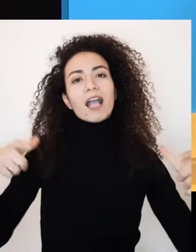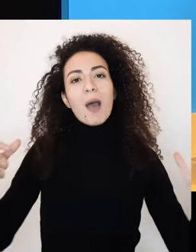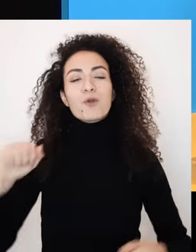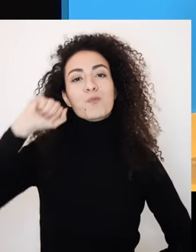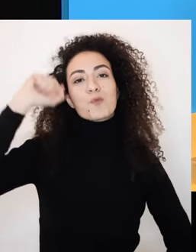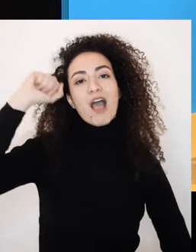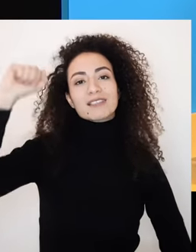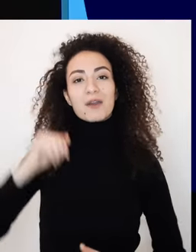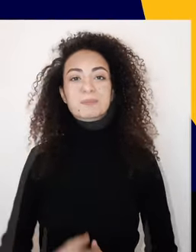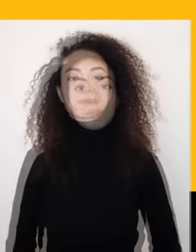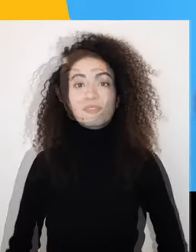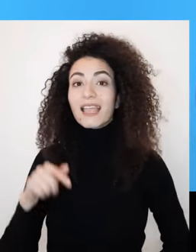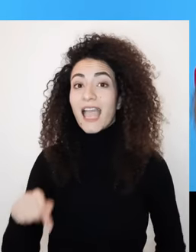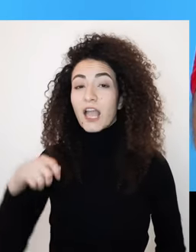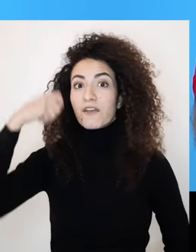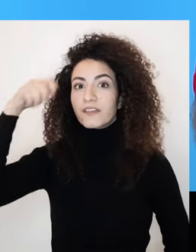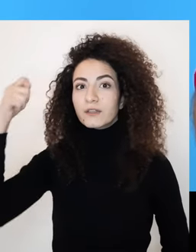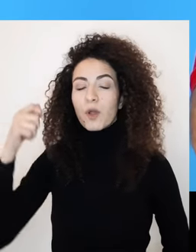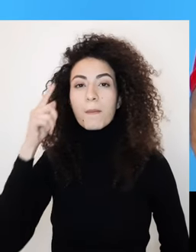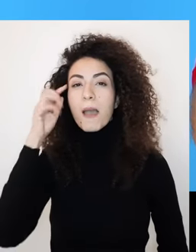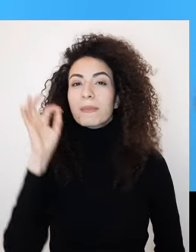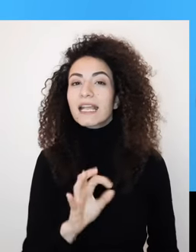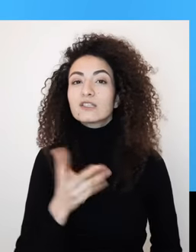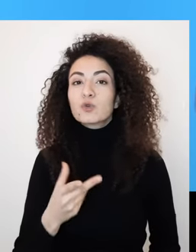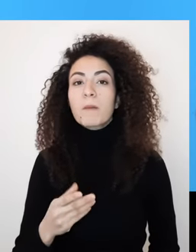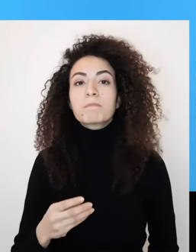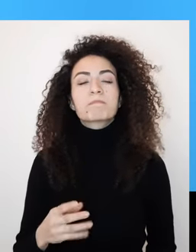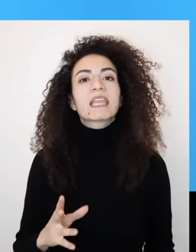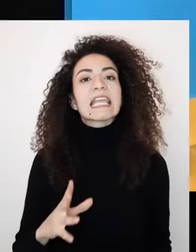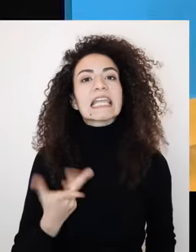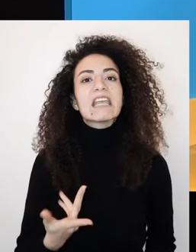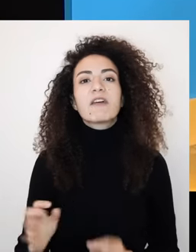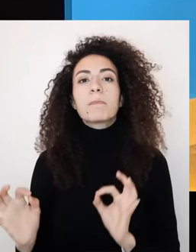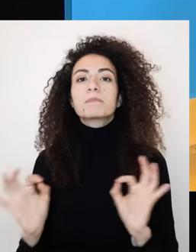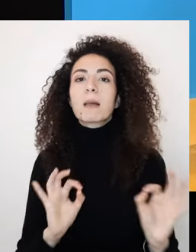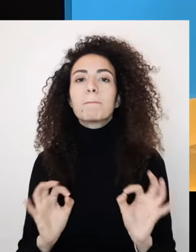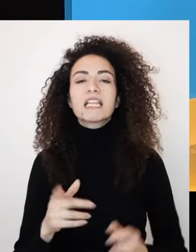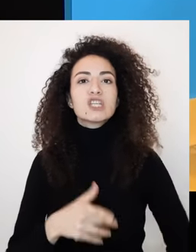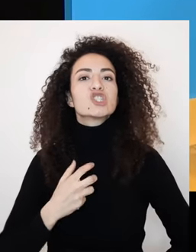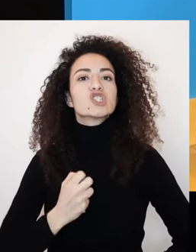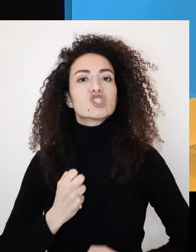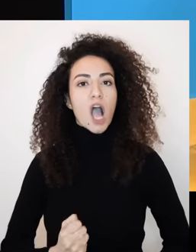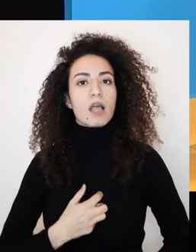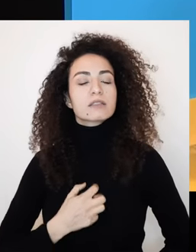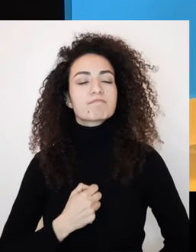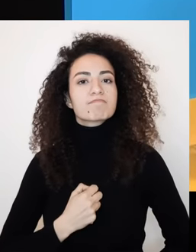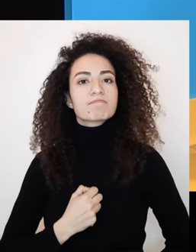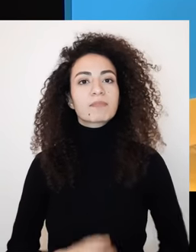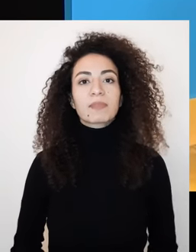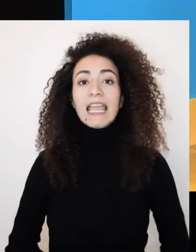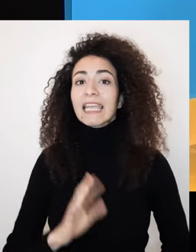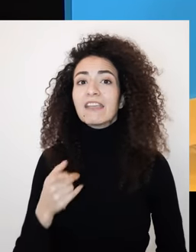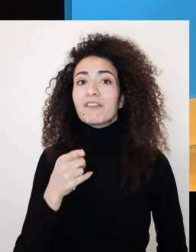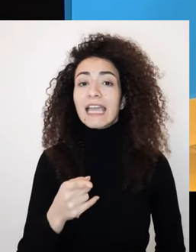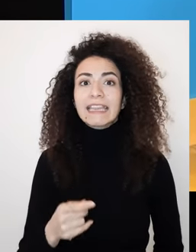التشبيك والمناصرة إذن برنامجنا بتمحور حول التنمية الشخصية برنامجنا عنك أنت كشخص وكامرأة